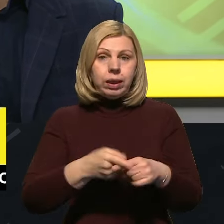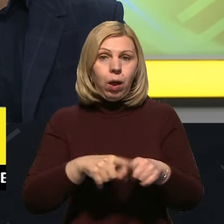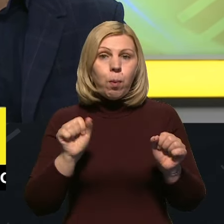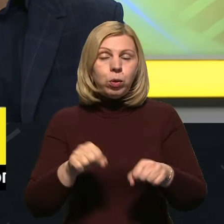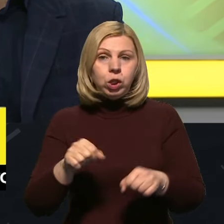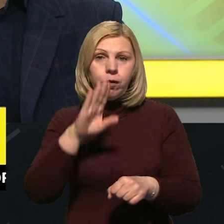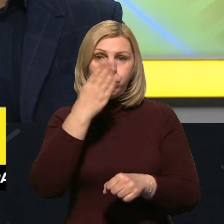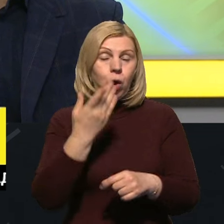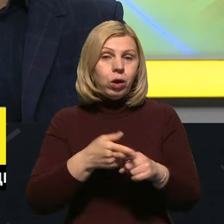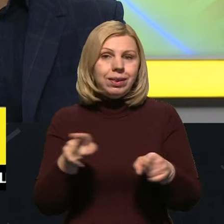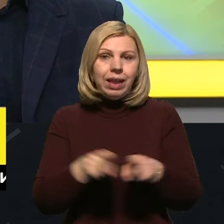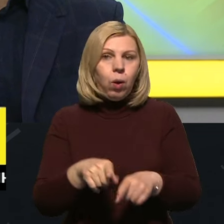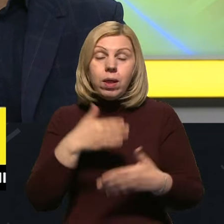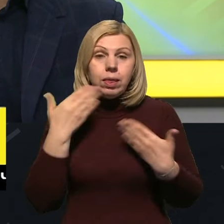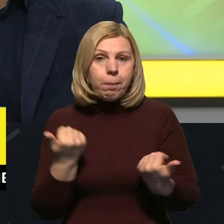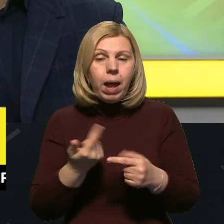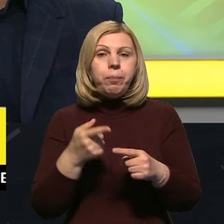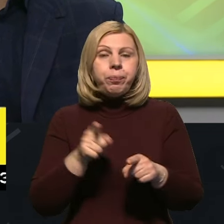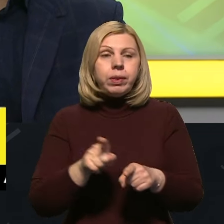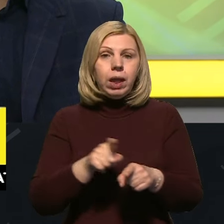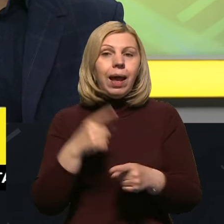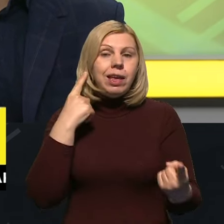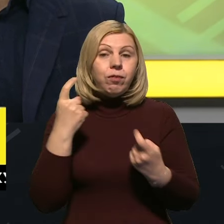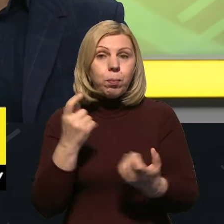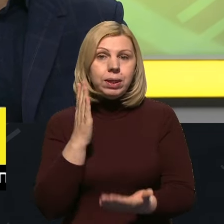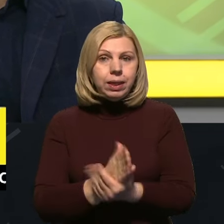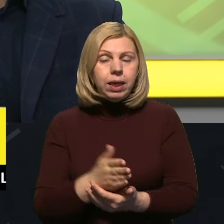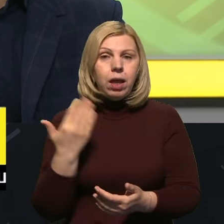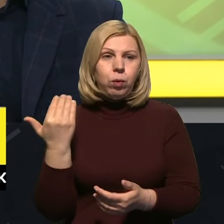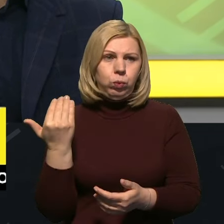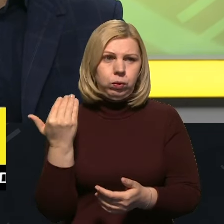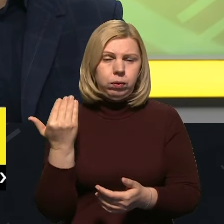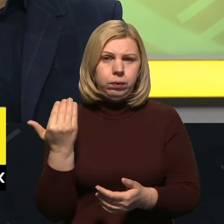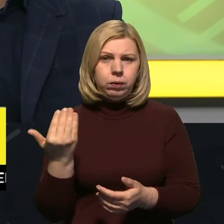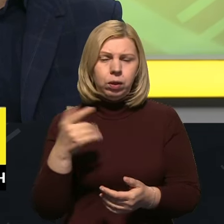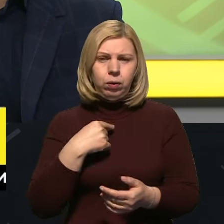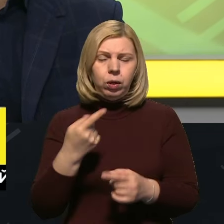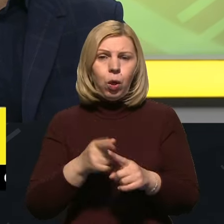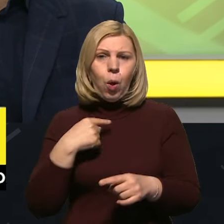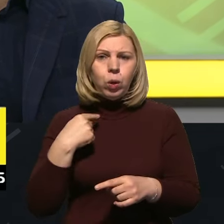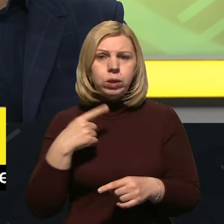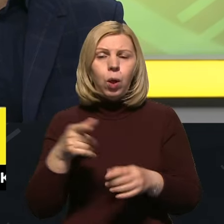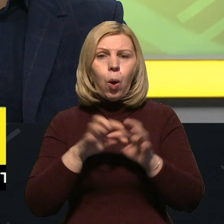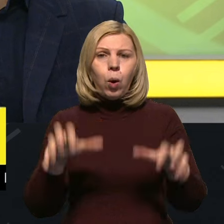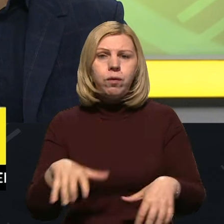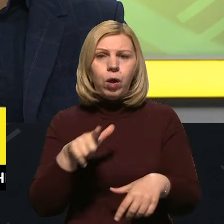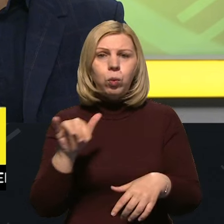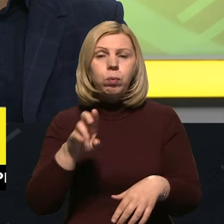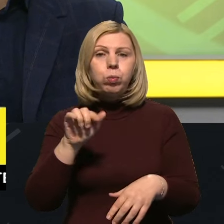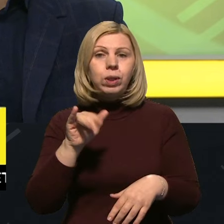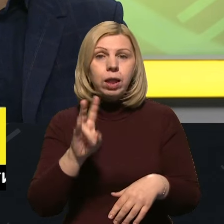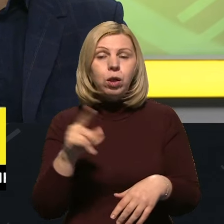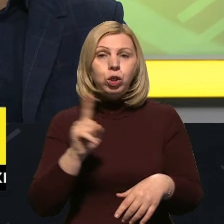у ворога об'єктивно немає. Навіть зараз пішла така інформація, його оголосив спосередньо голова Гурмова-Буданов,